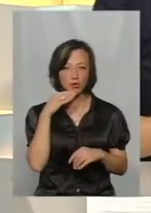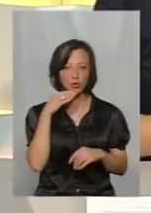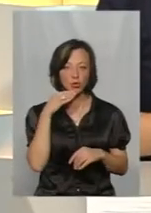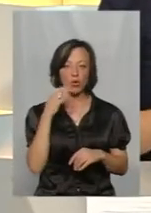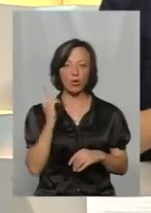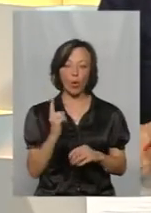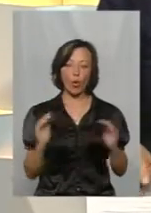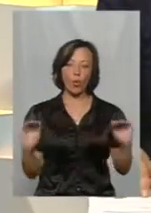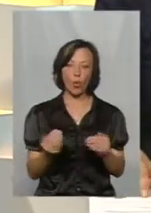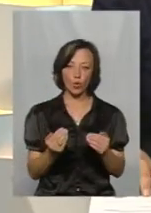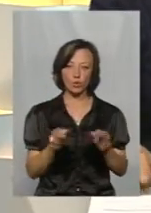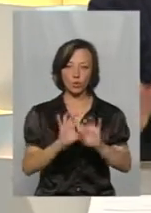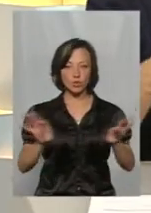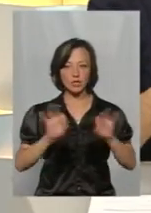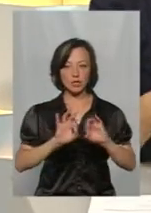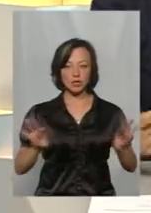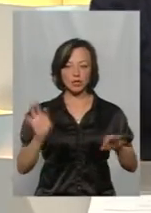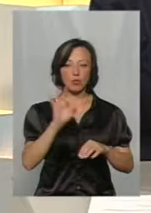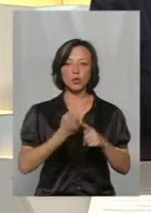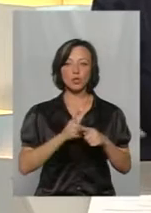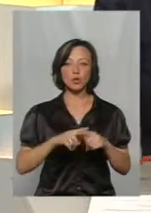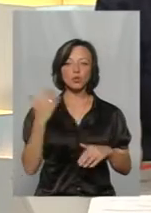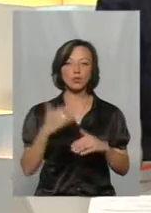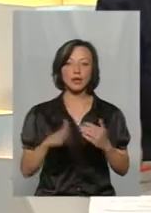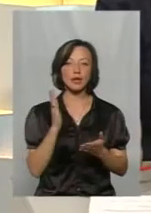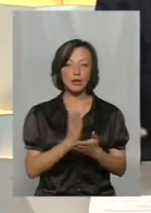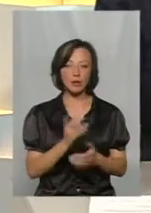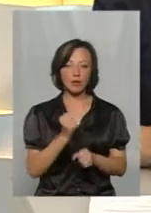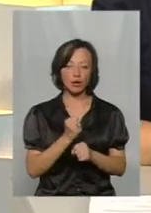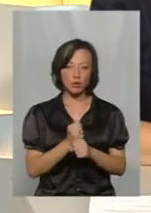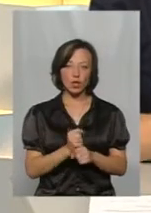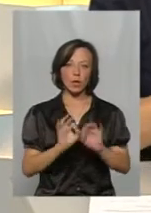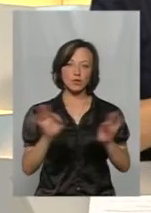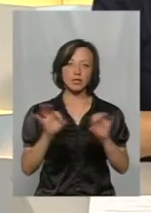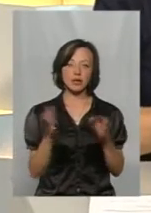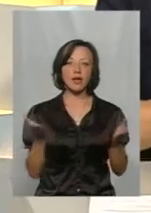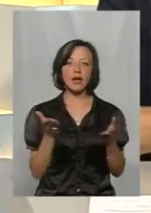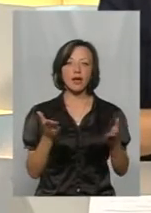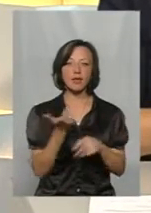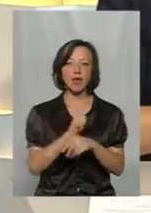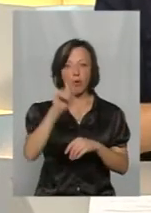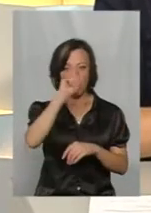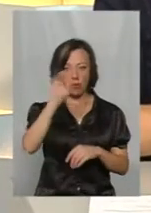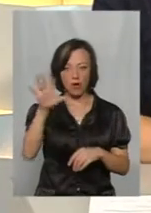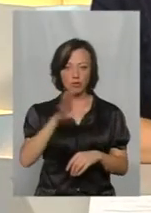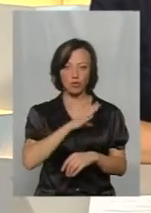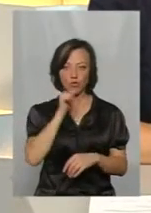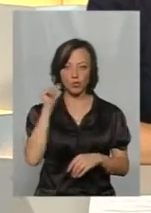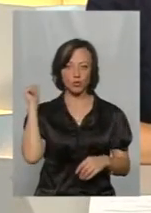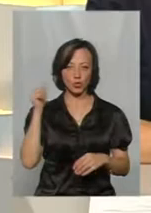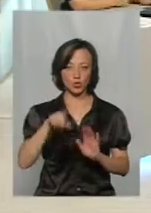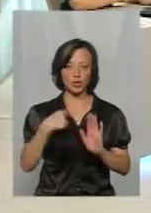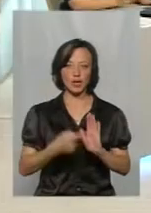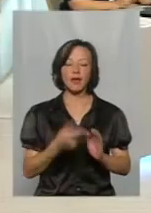Хоча б коротко розкажіть про ті, які вже є і які працюють. І розкажіть, а який найпопулярніший був минулого?